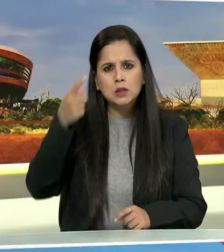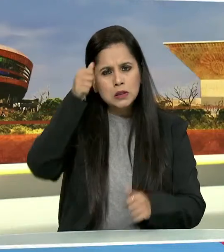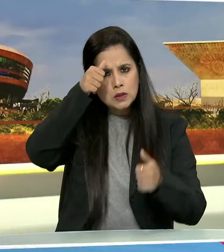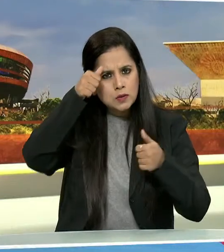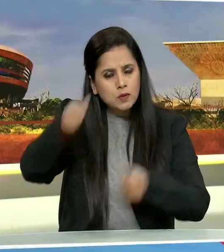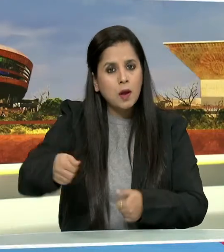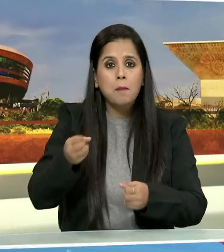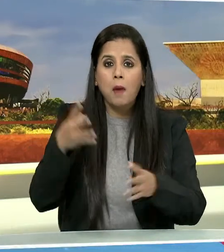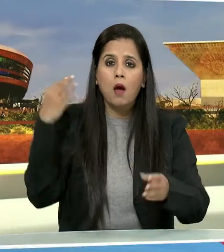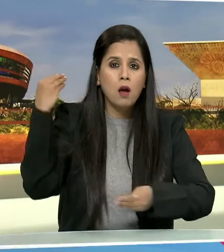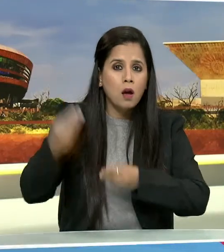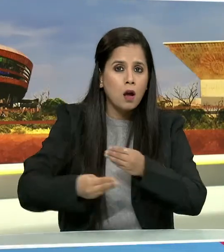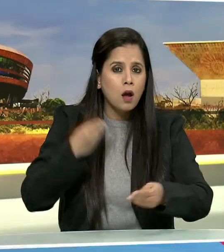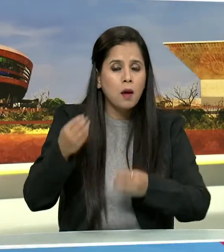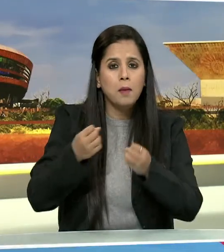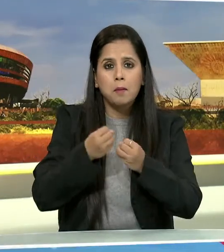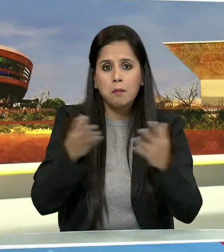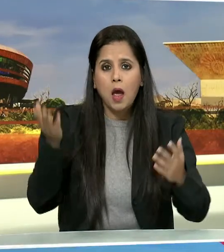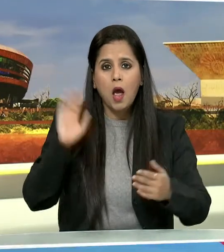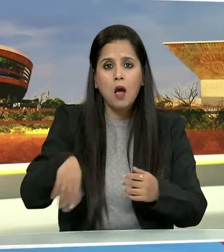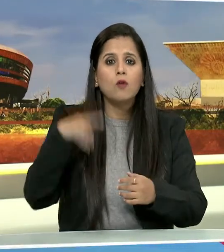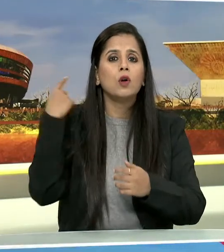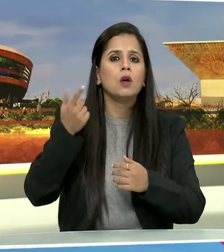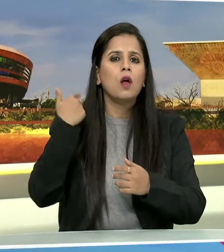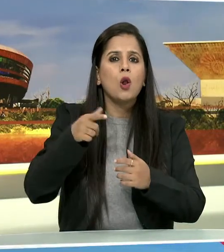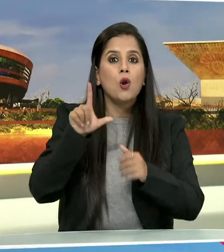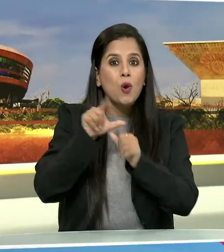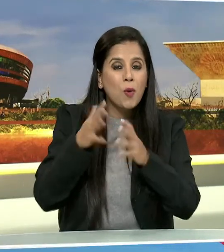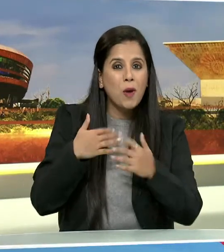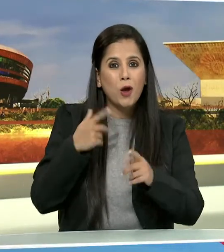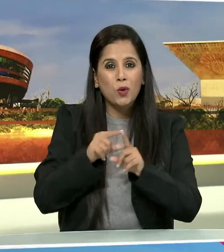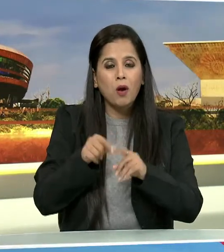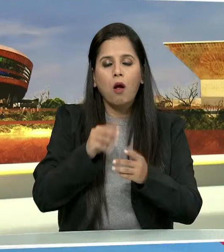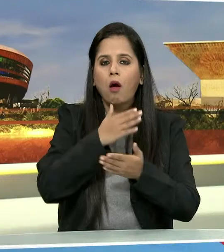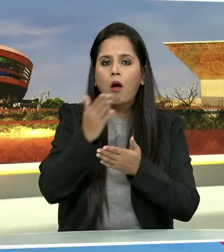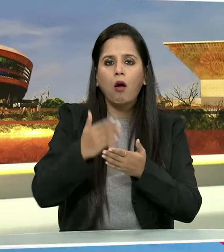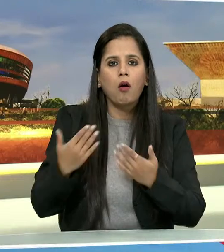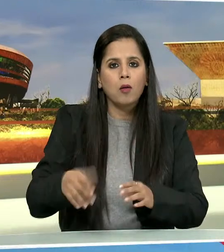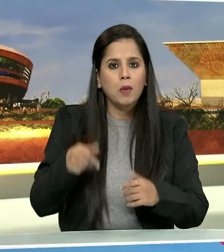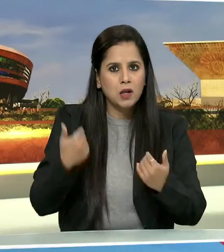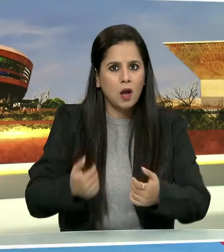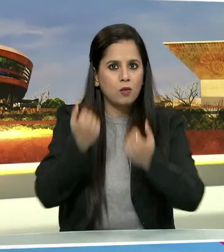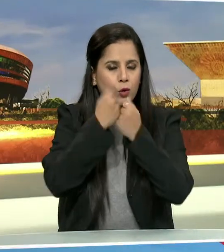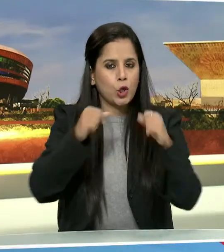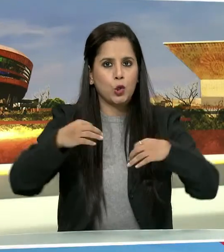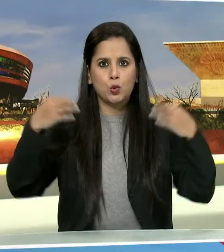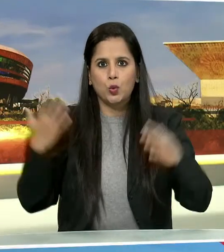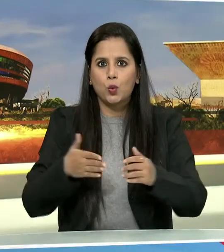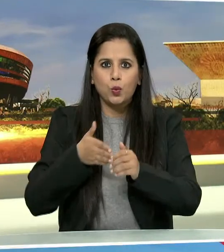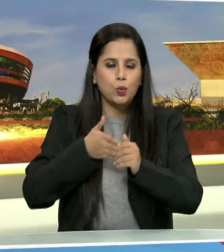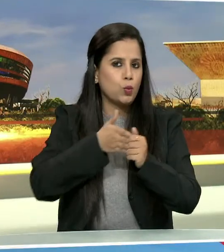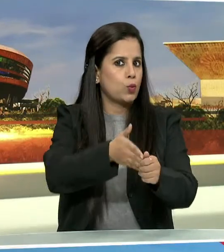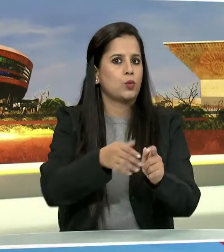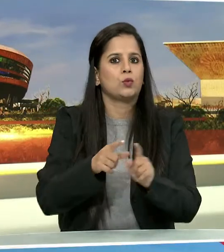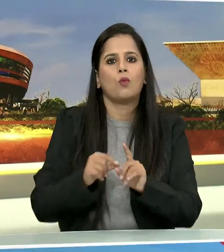विरासत कहीं प्रचलित विधाएं पीछे छूट गई लेकिन अम्रित काल में नई दिशा मिल रही है